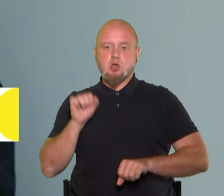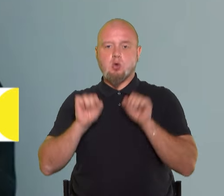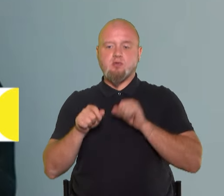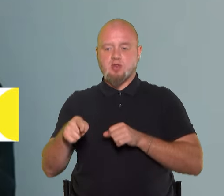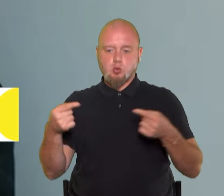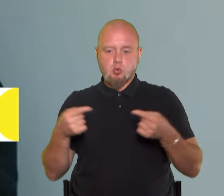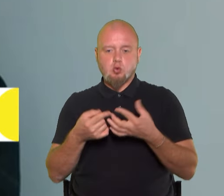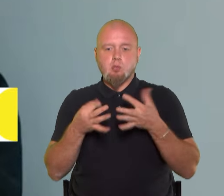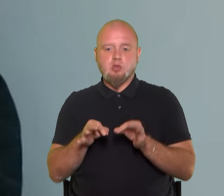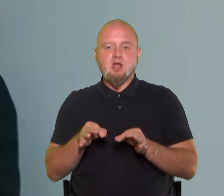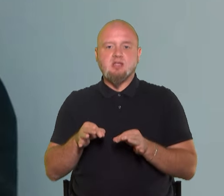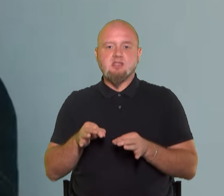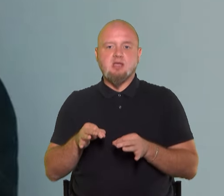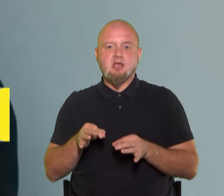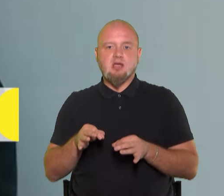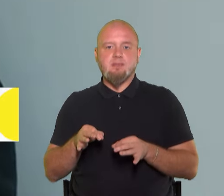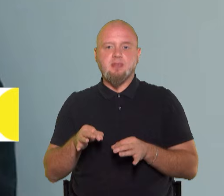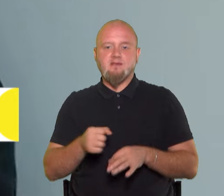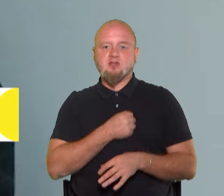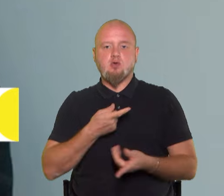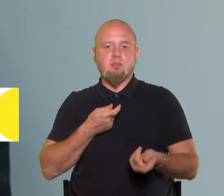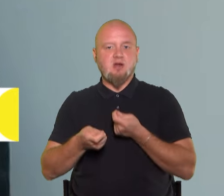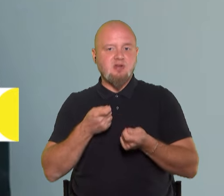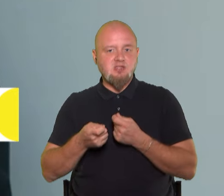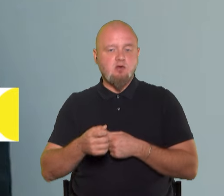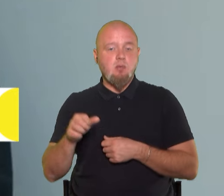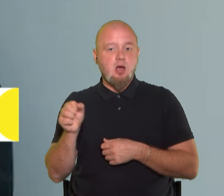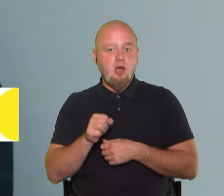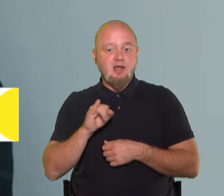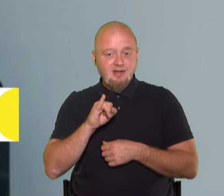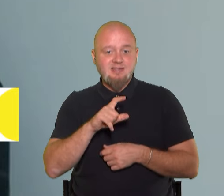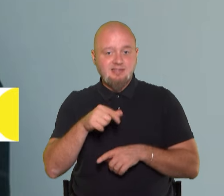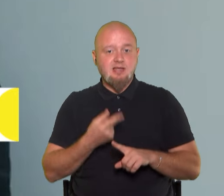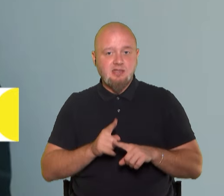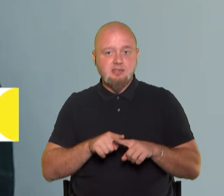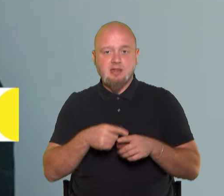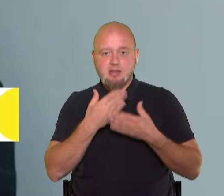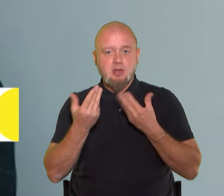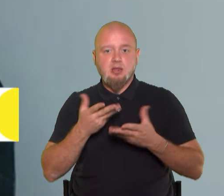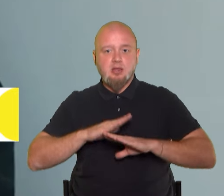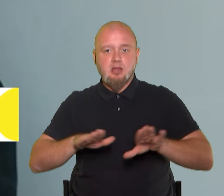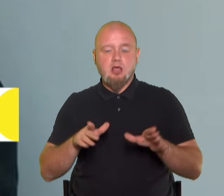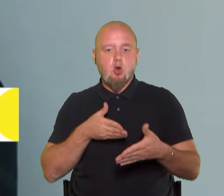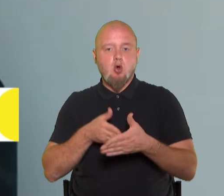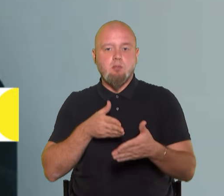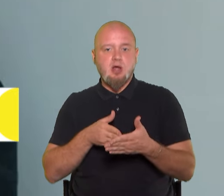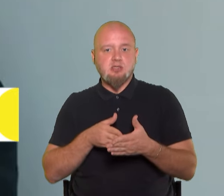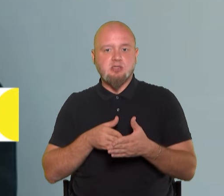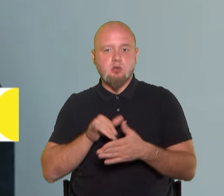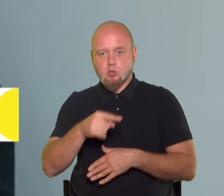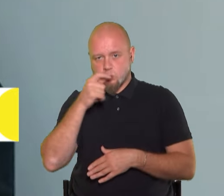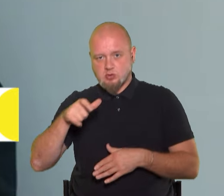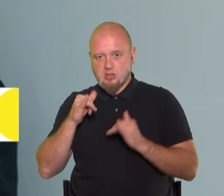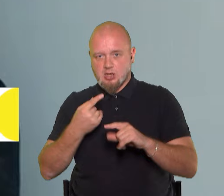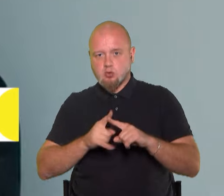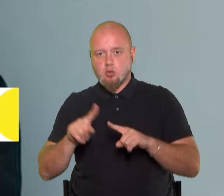потурається військовим керівництвом. І за це немає ніяких обмежень у росіян